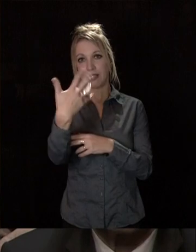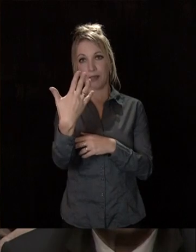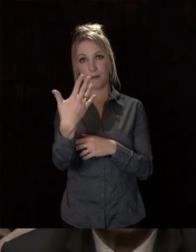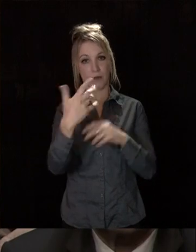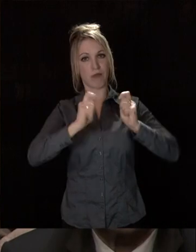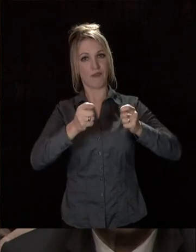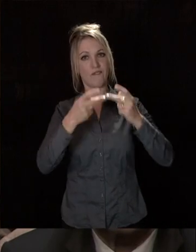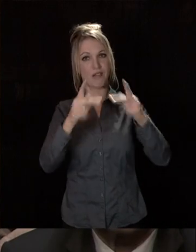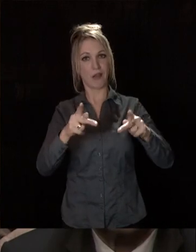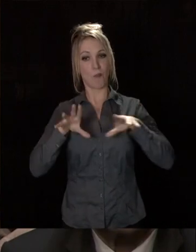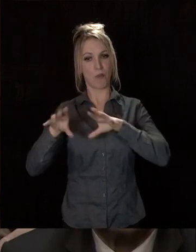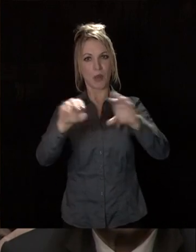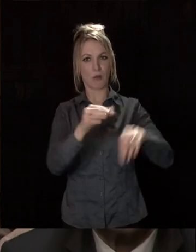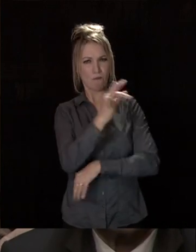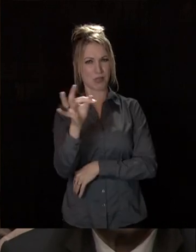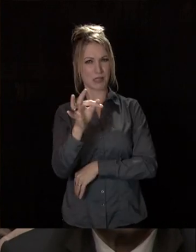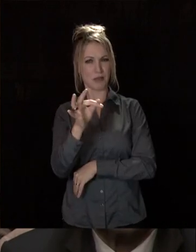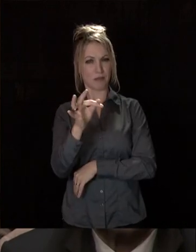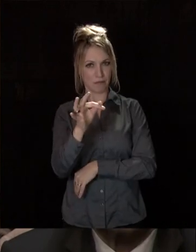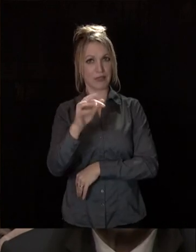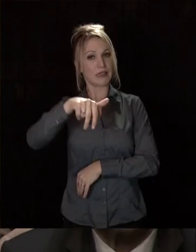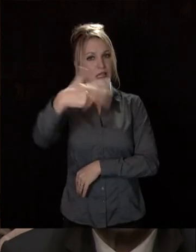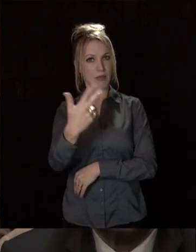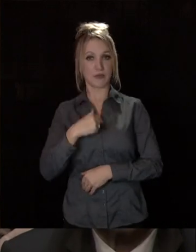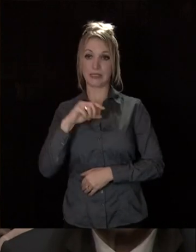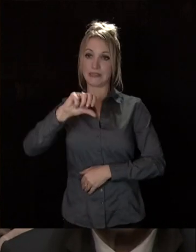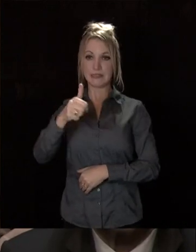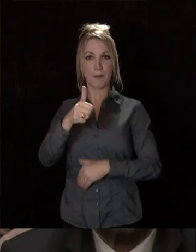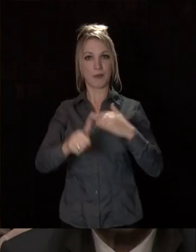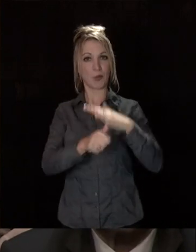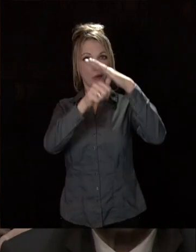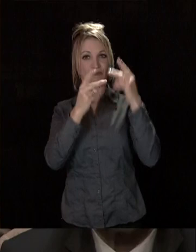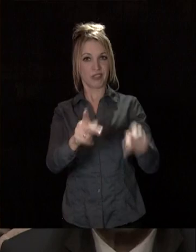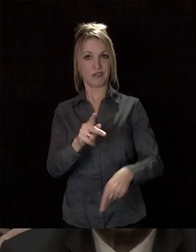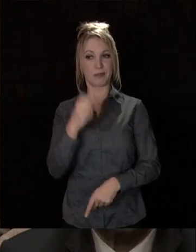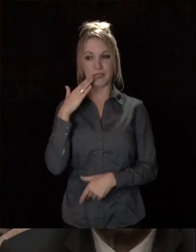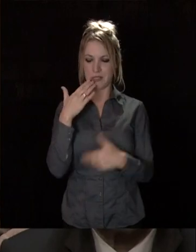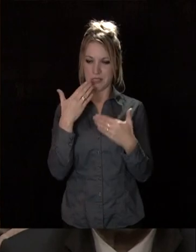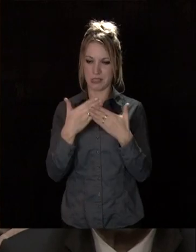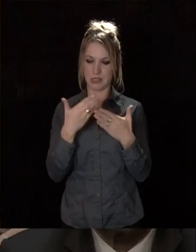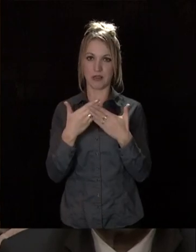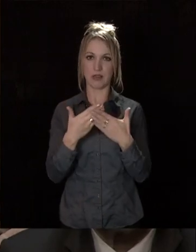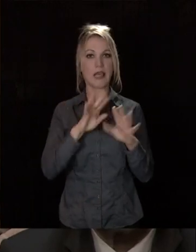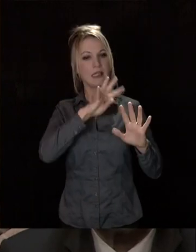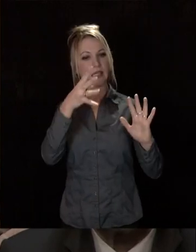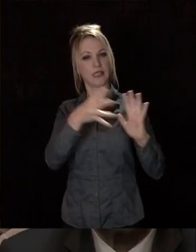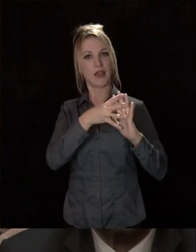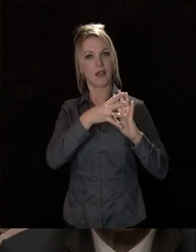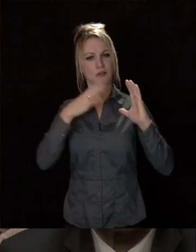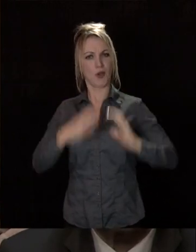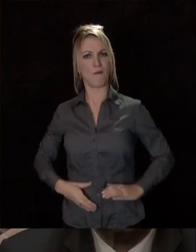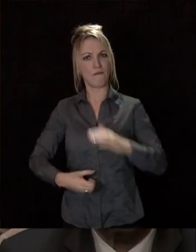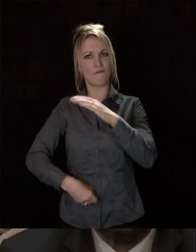française par sa population, elle est la 6e métropole, si l'on s'en tient à cet instant aux critères des clubs de foot,